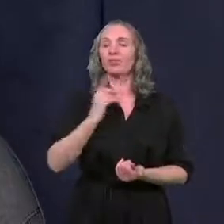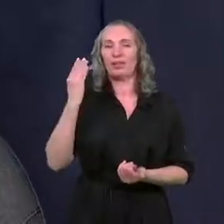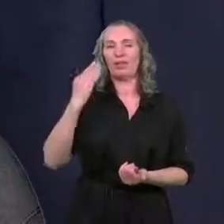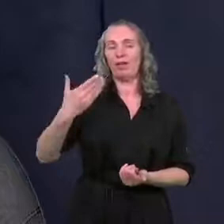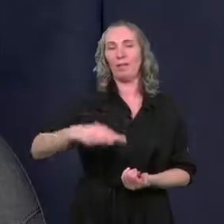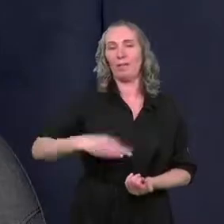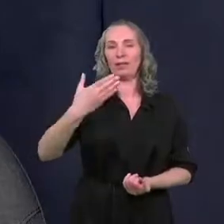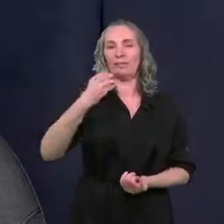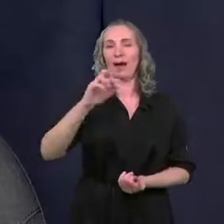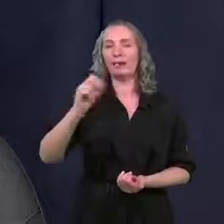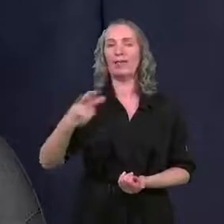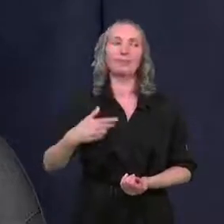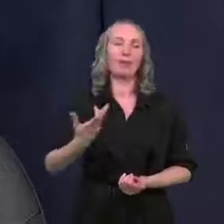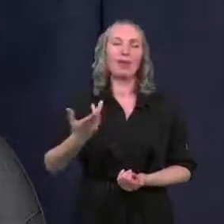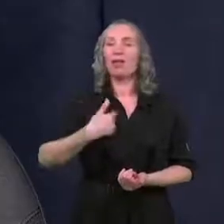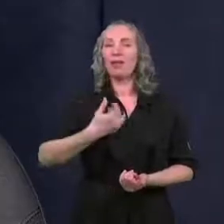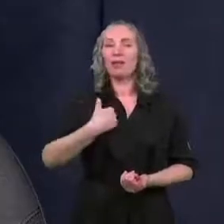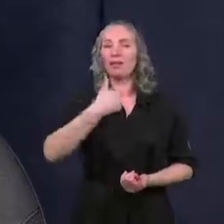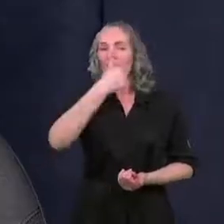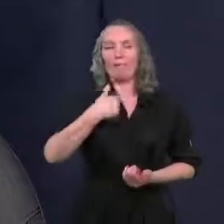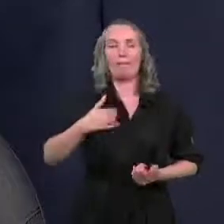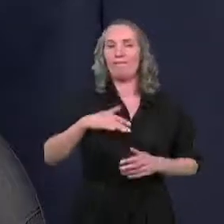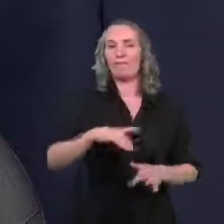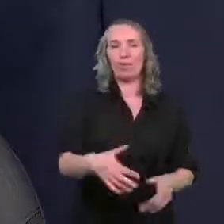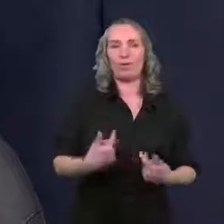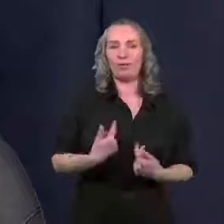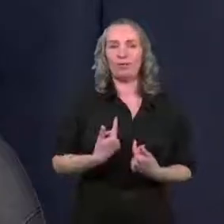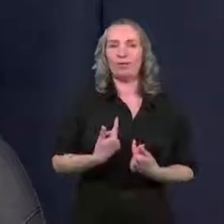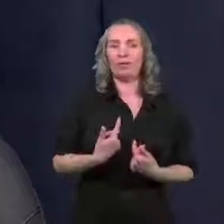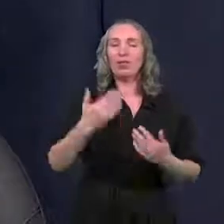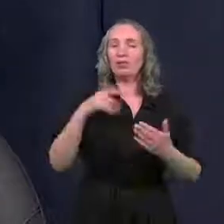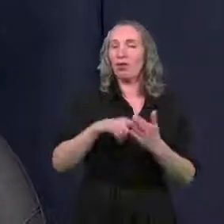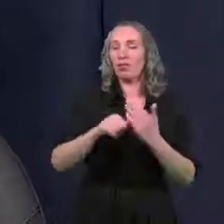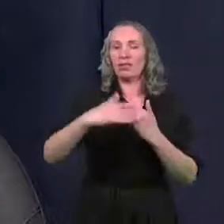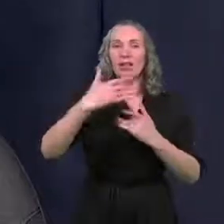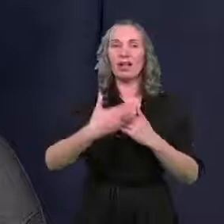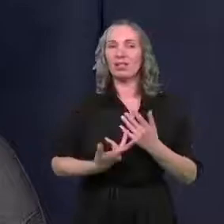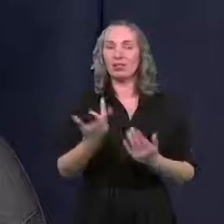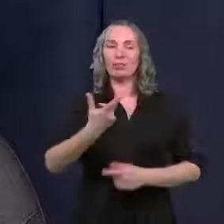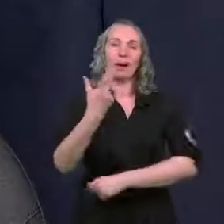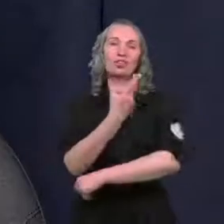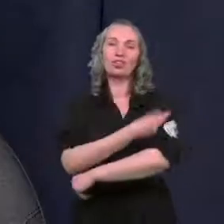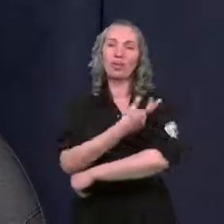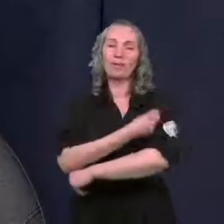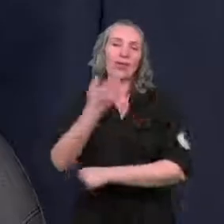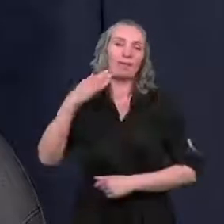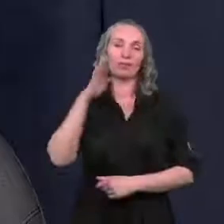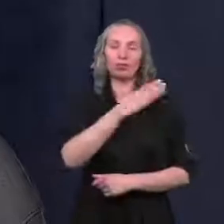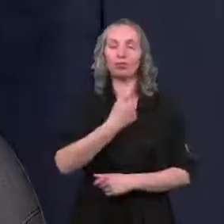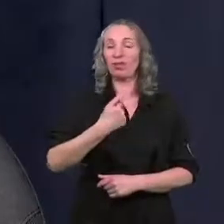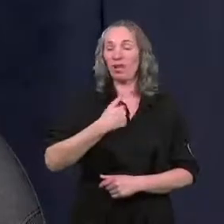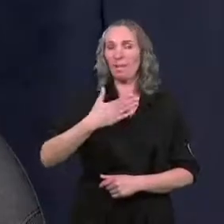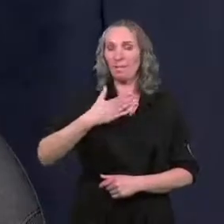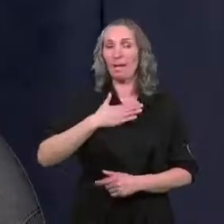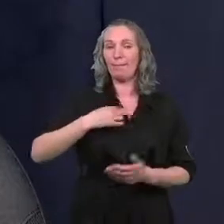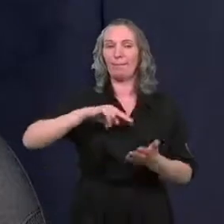Marty. Drodzy Państwo, my na to nie mamy naprawdę wpływu. To jest liczba, tylko i wyłącznie liczba szczepionek. My mamy założony w